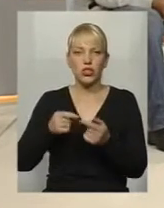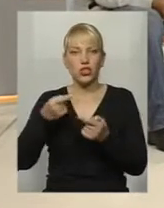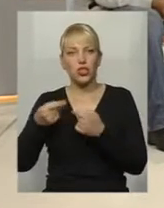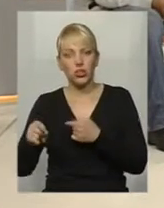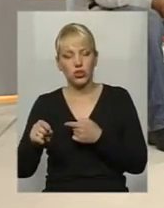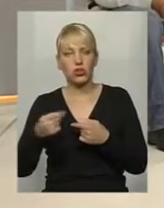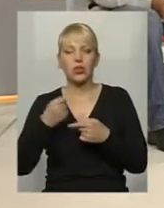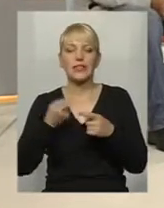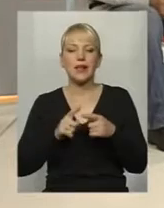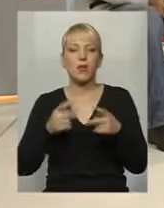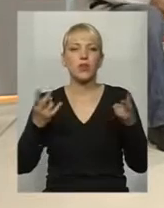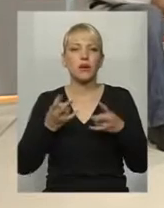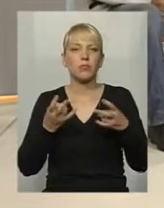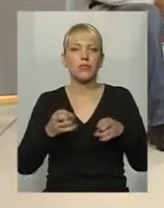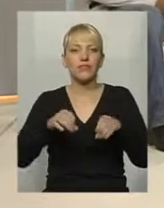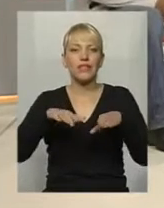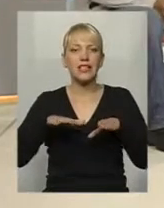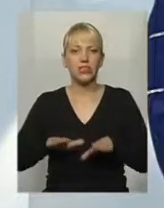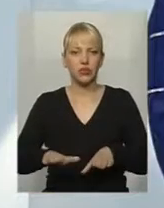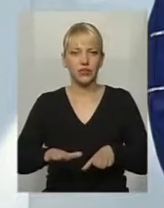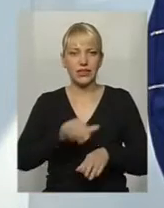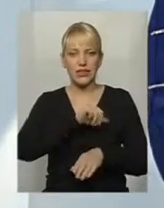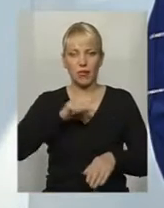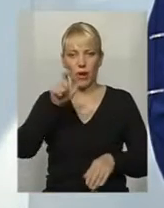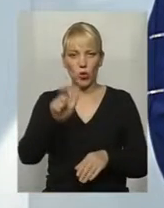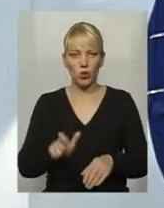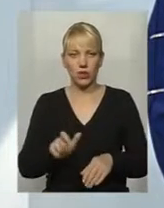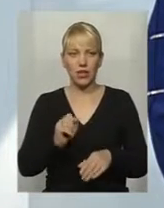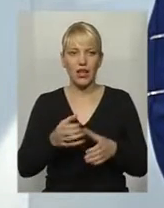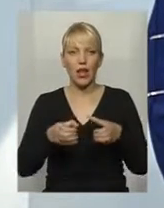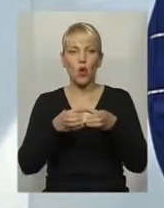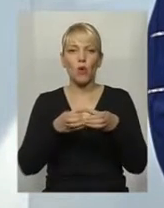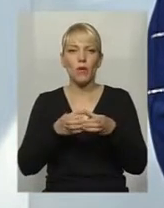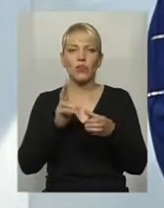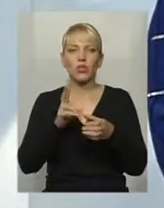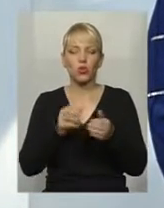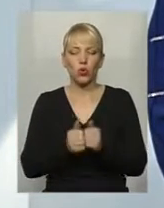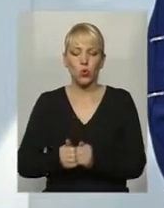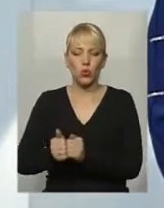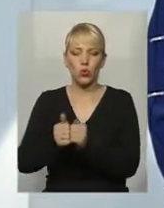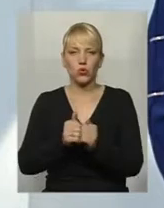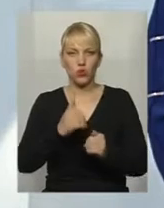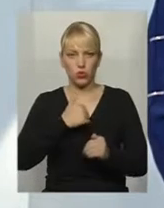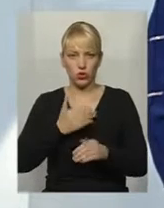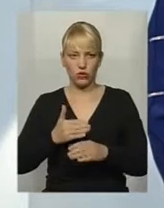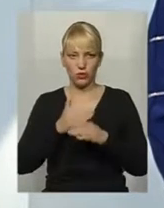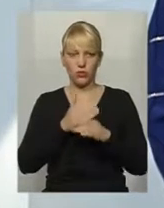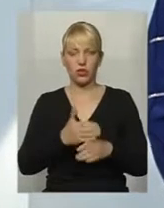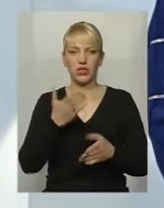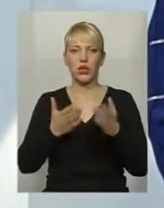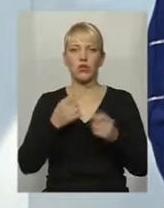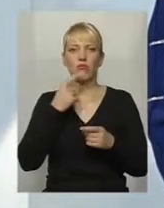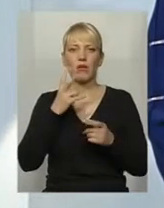вирішувати, власне, і вона сама, і та команда, яка її оточує, хоче їй допомогти. От якщо говорити про